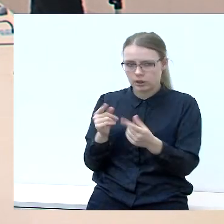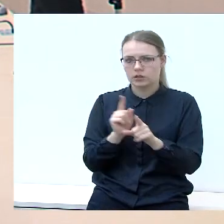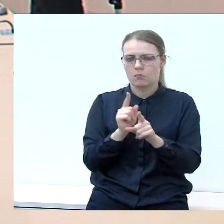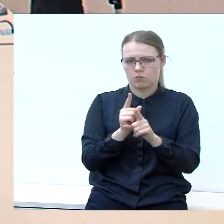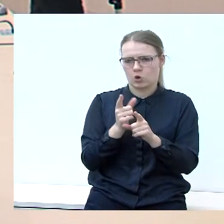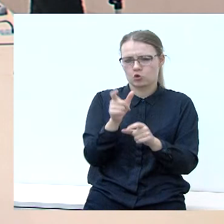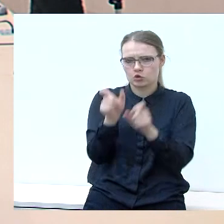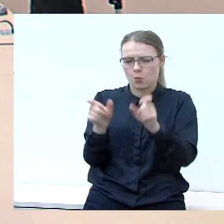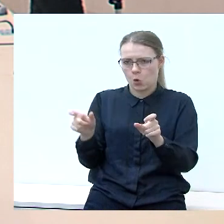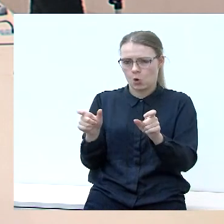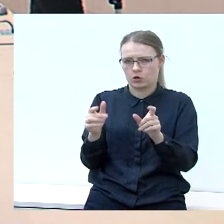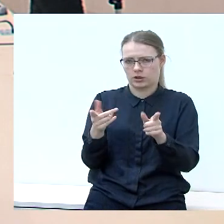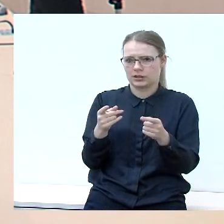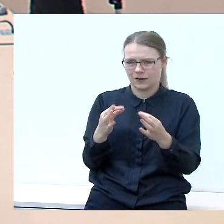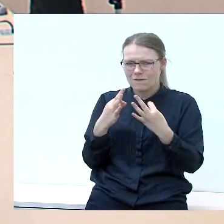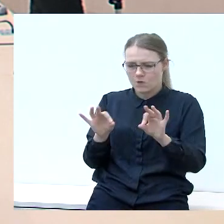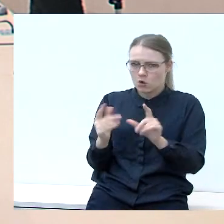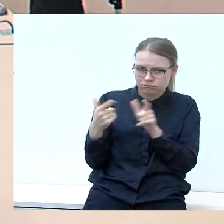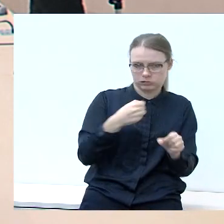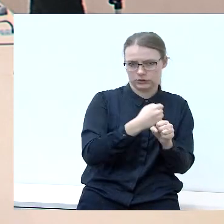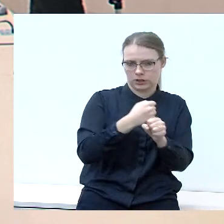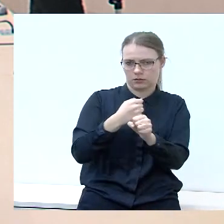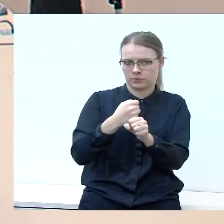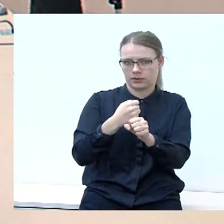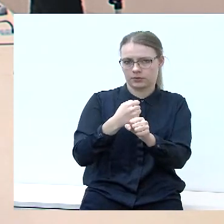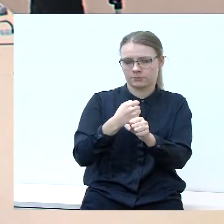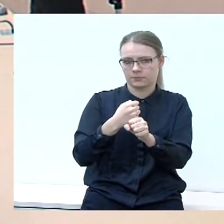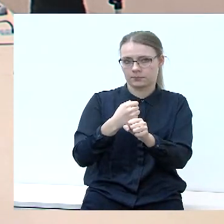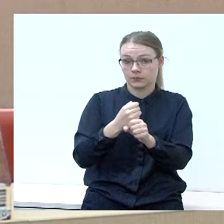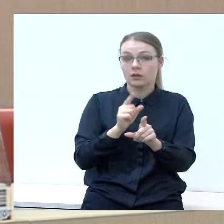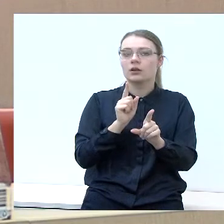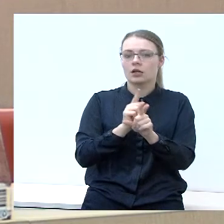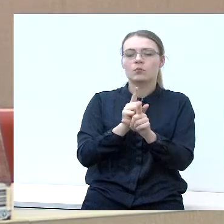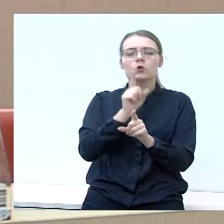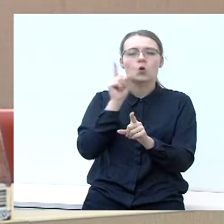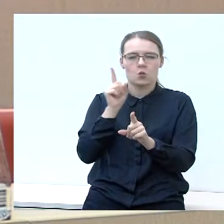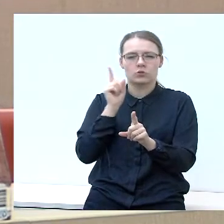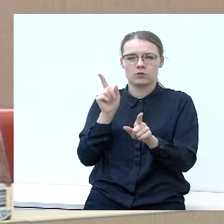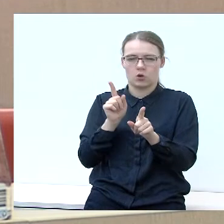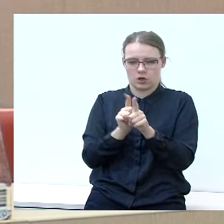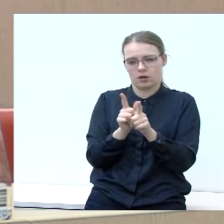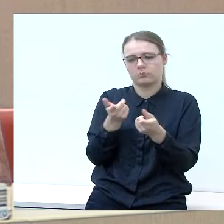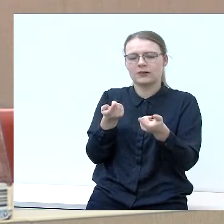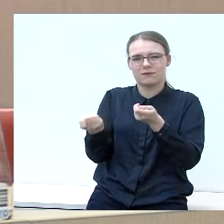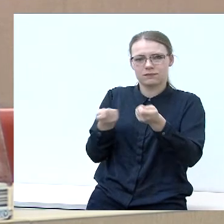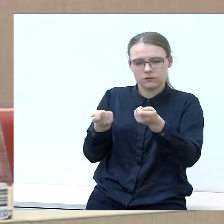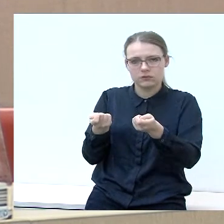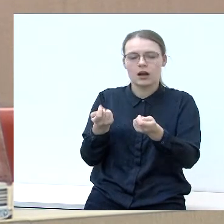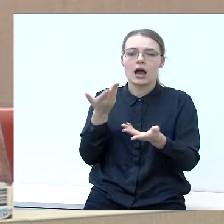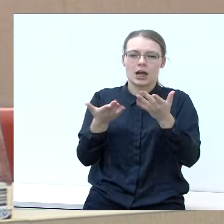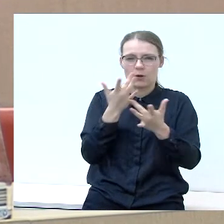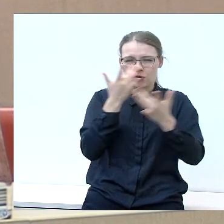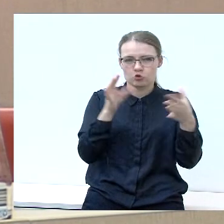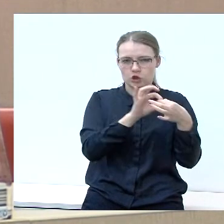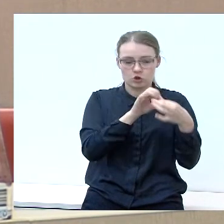žmogų. Taip pat jaunimo koordinatoriai ar net viešų ryšių žmogui įpareigotume